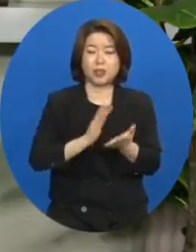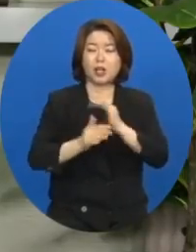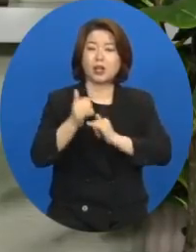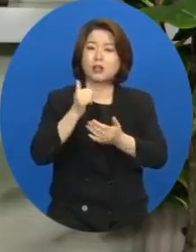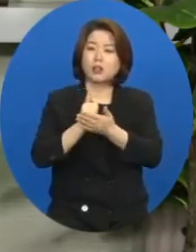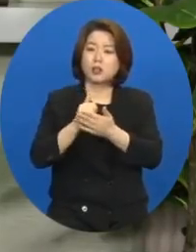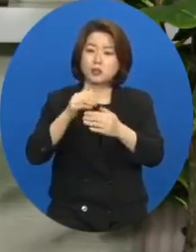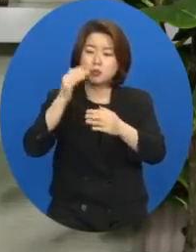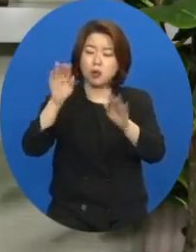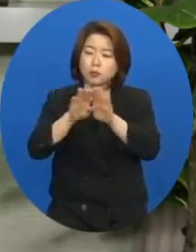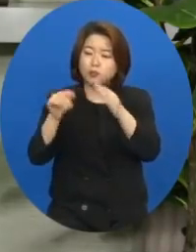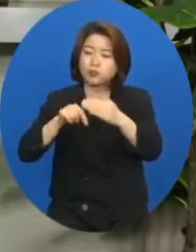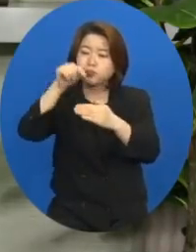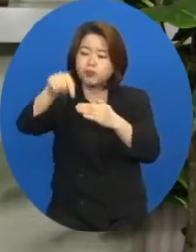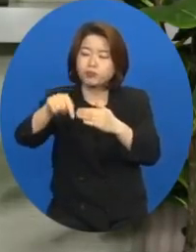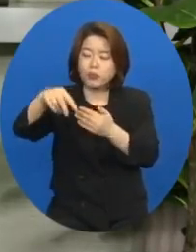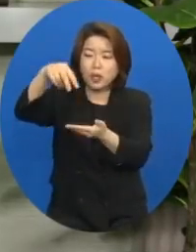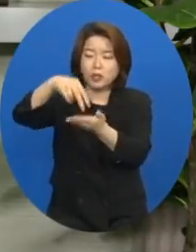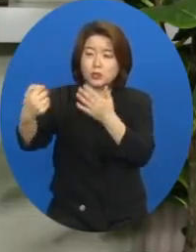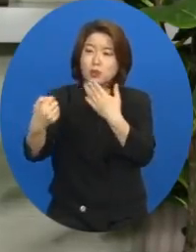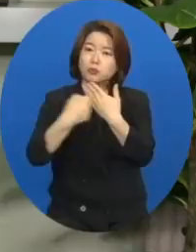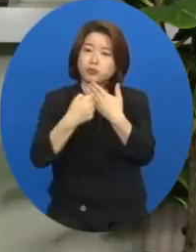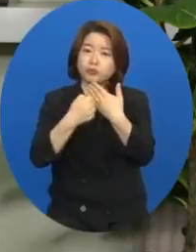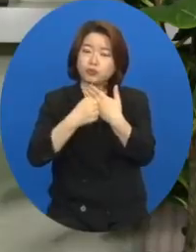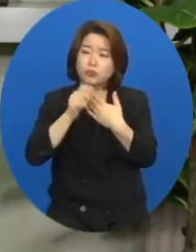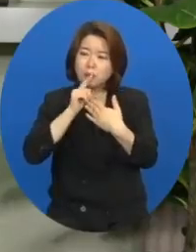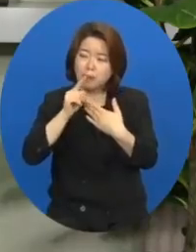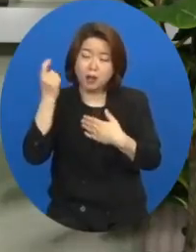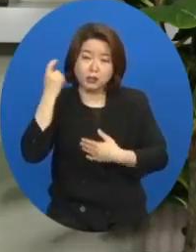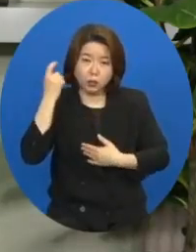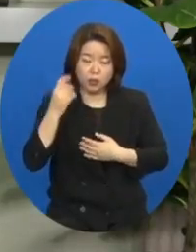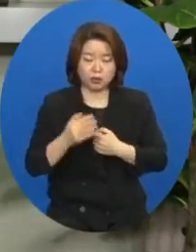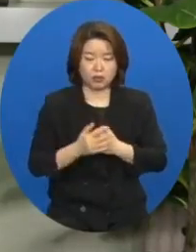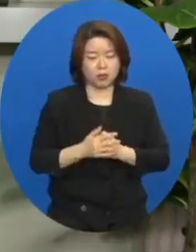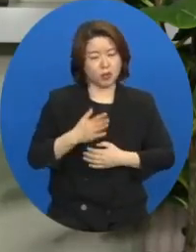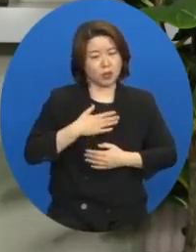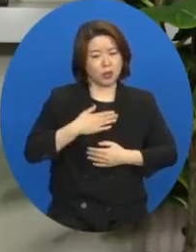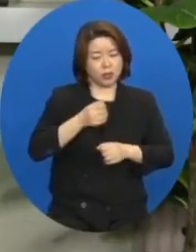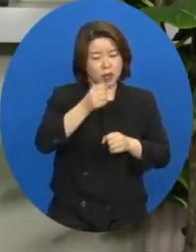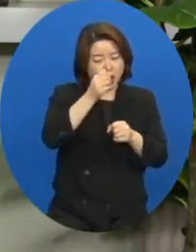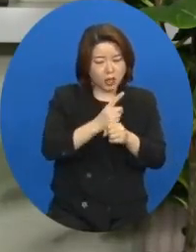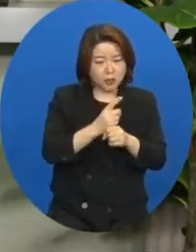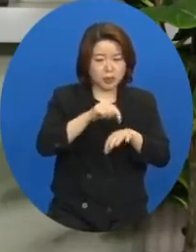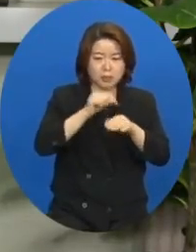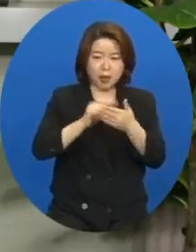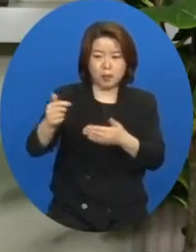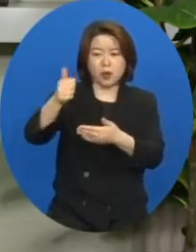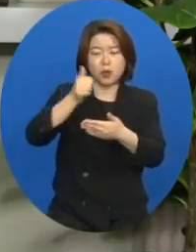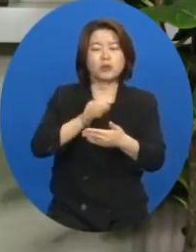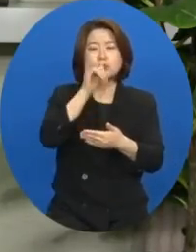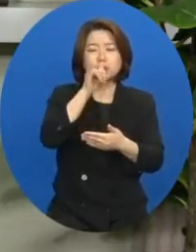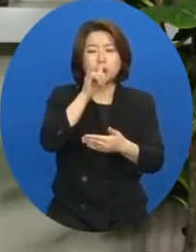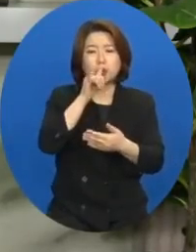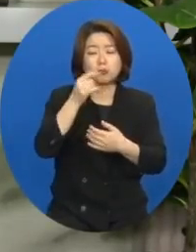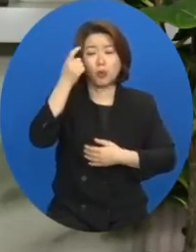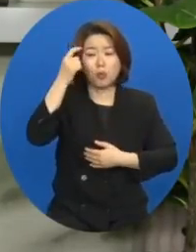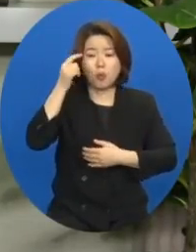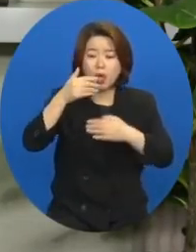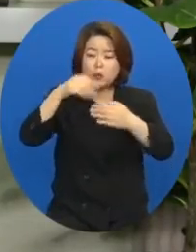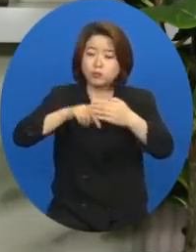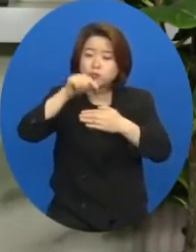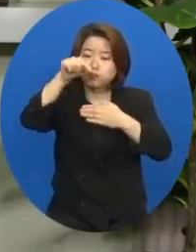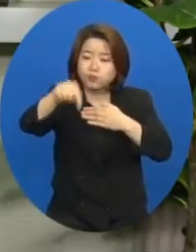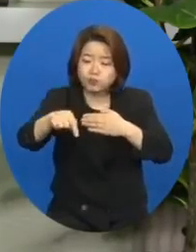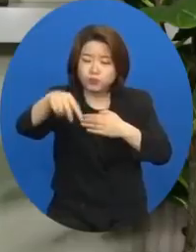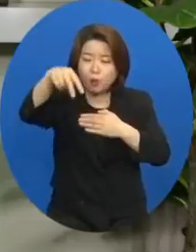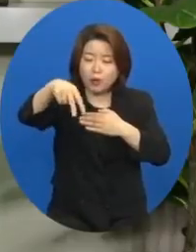서서 문을 두드린다고 하셨는데 자기는 이미 예수님을 마음에 영접했는데 예수님이 왜 문 밖에 서서